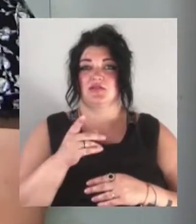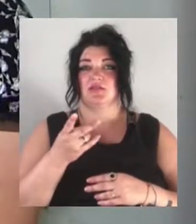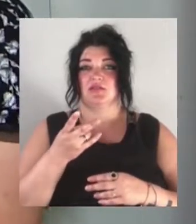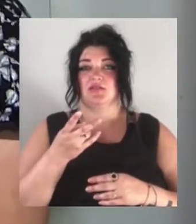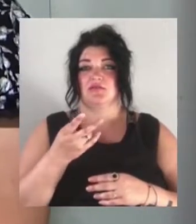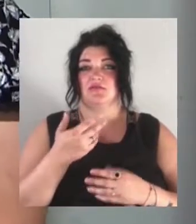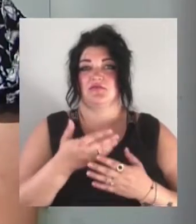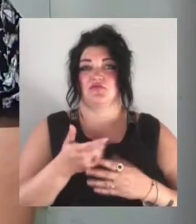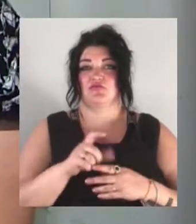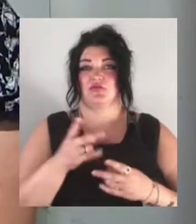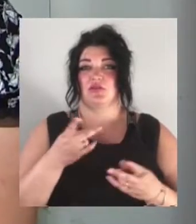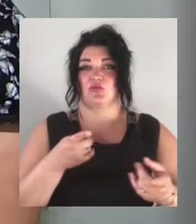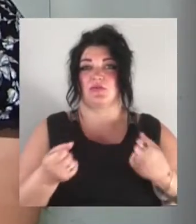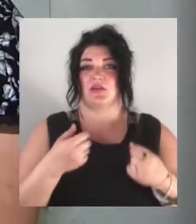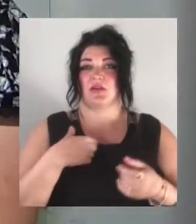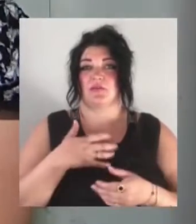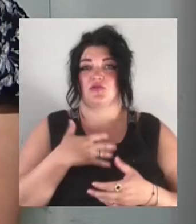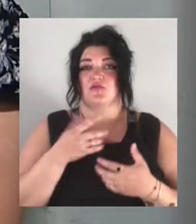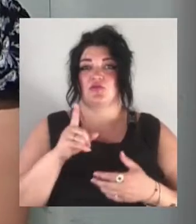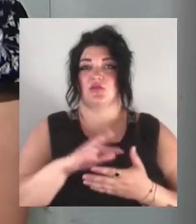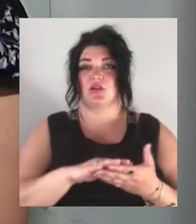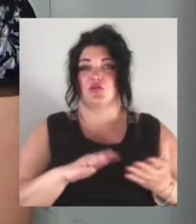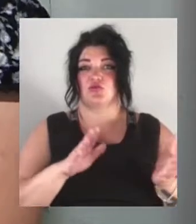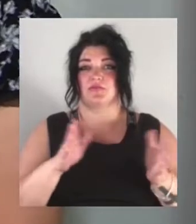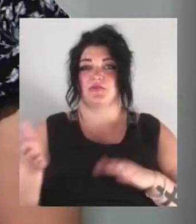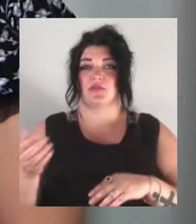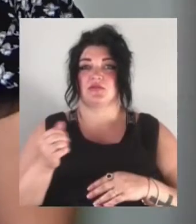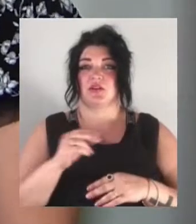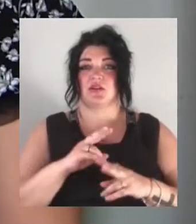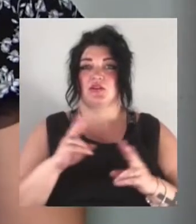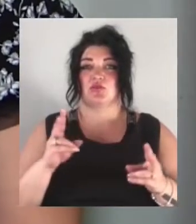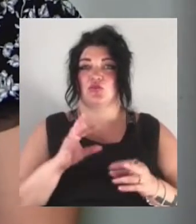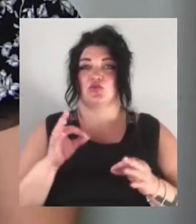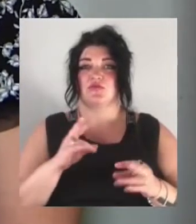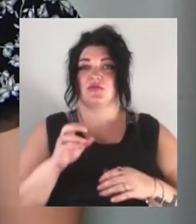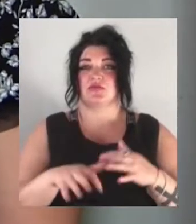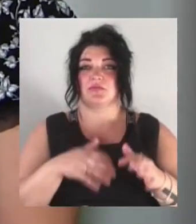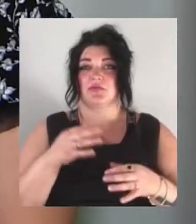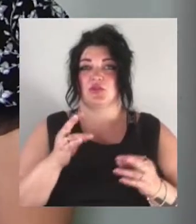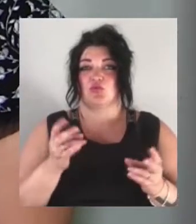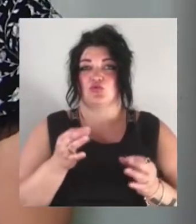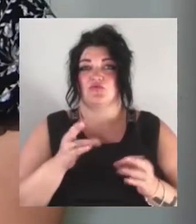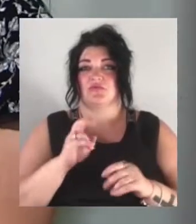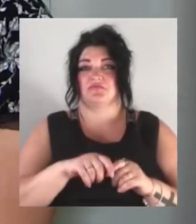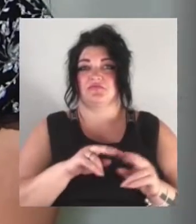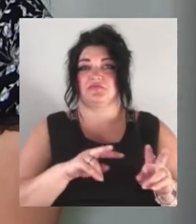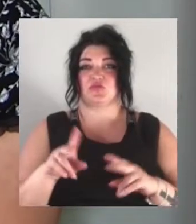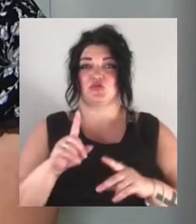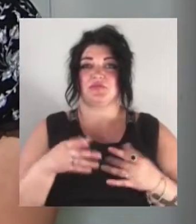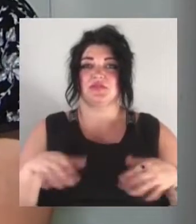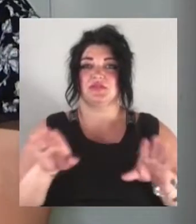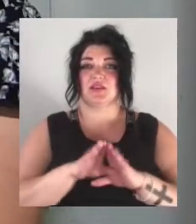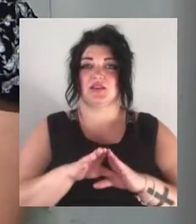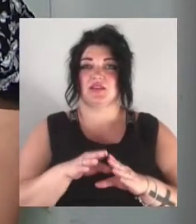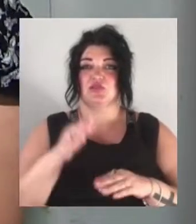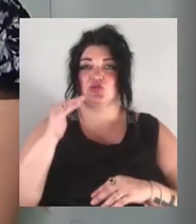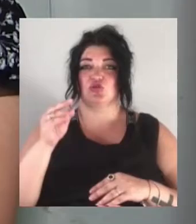Я переживаю, що воно далі повалиться. А ніхто завалений, нічого не розгрібає і ніхто не консервує. Щоб закрити пленку і чердак, ось